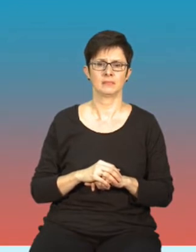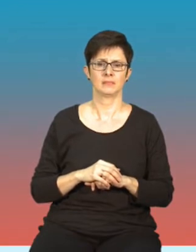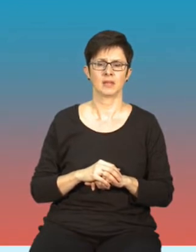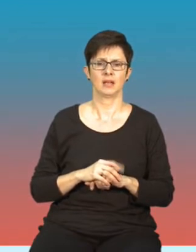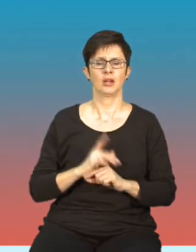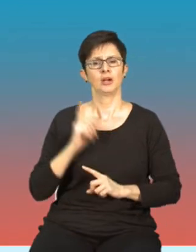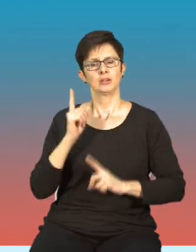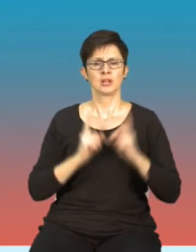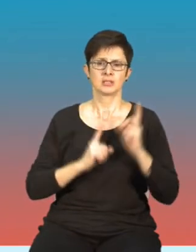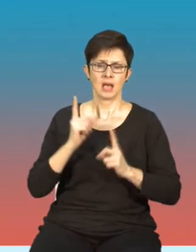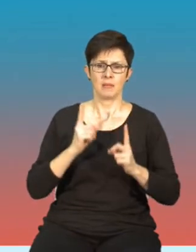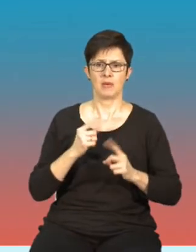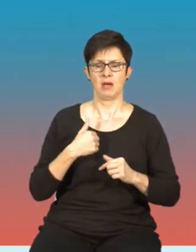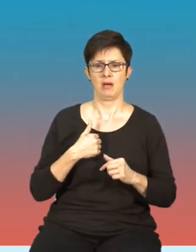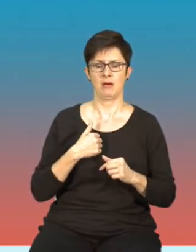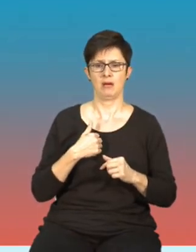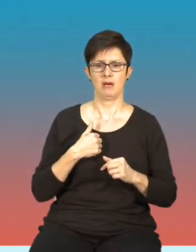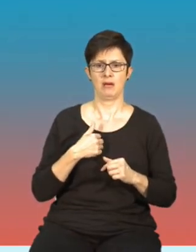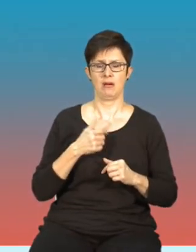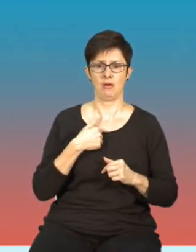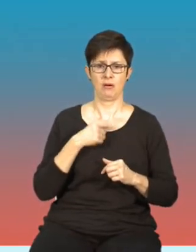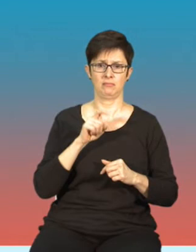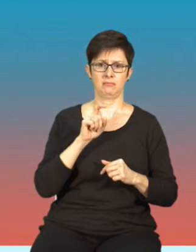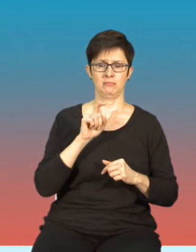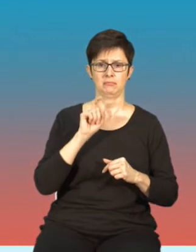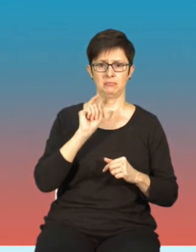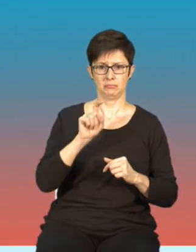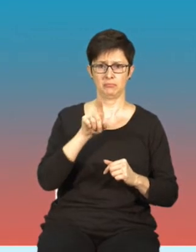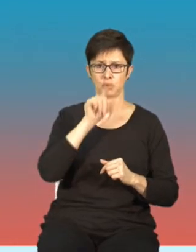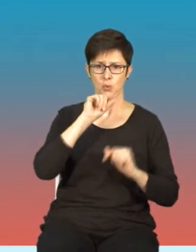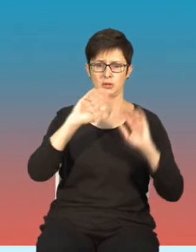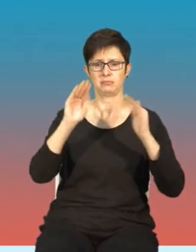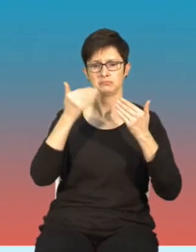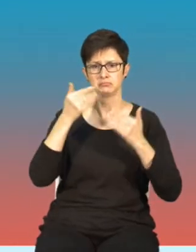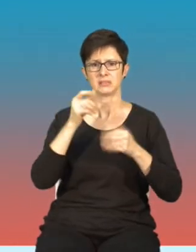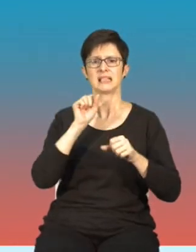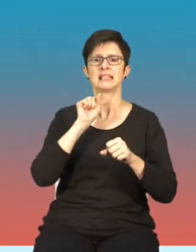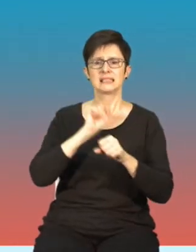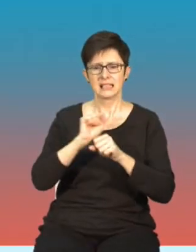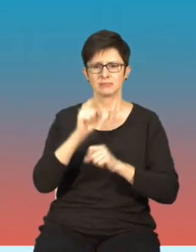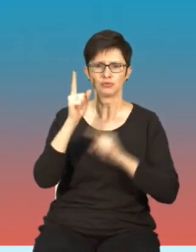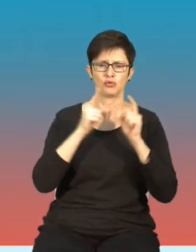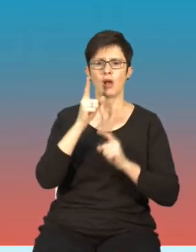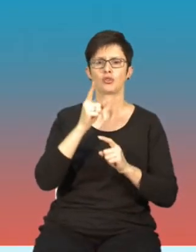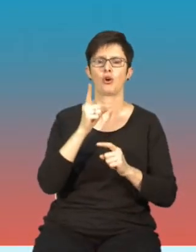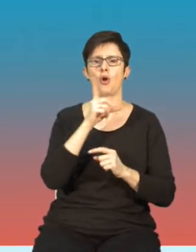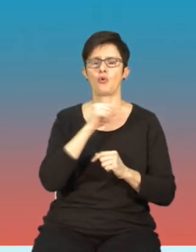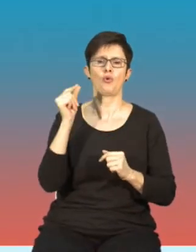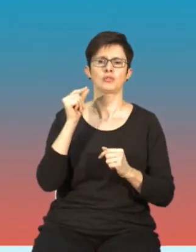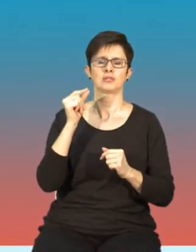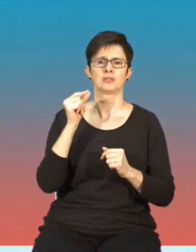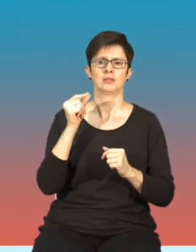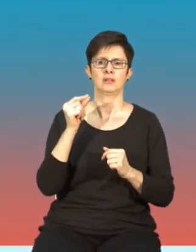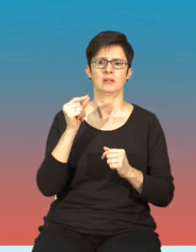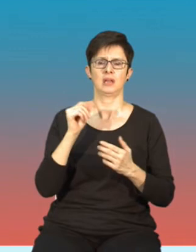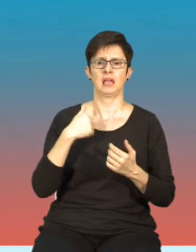że użytkownikom pojawia się ta opcja, ale wynika to przykładowo z tego, że są